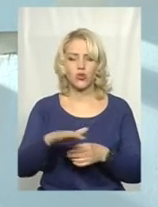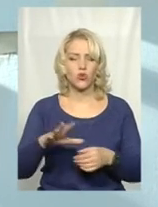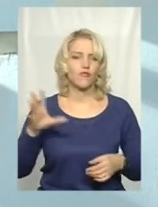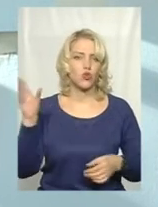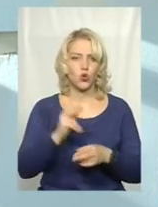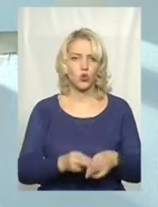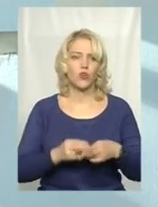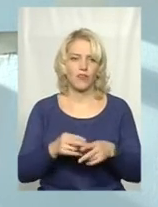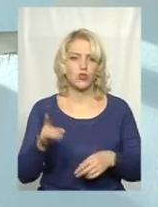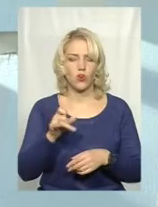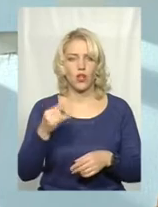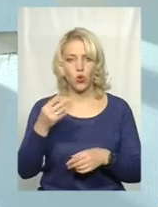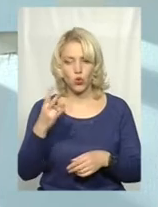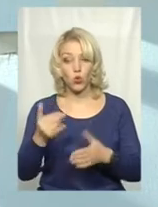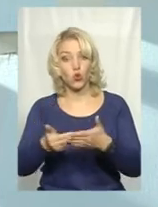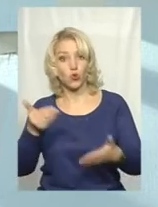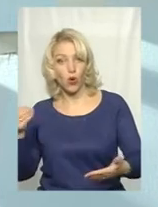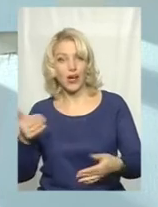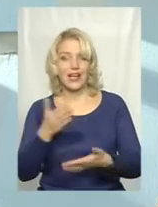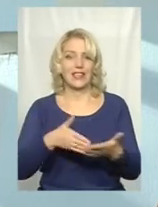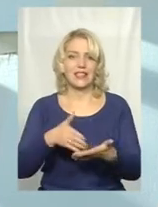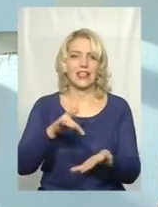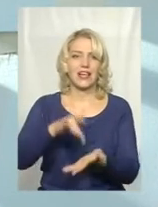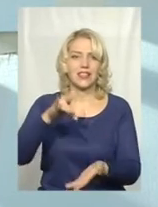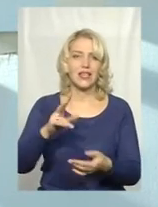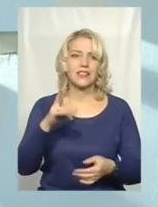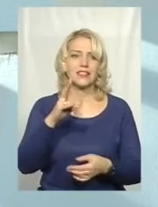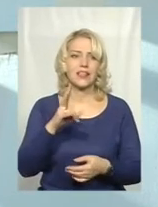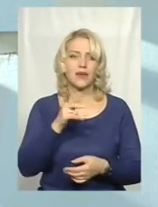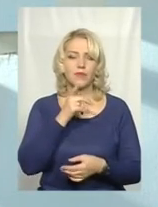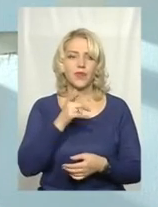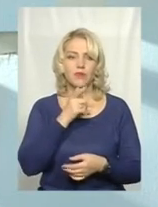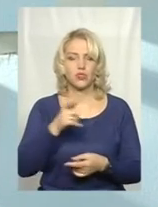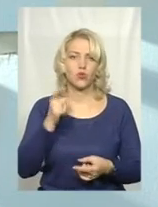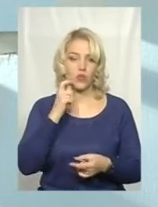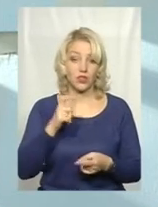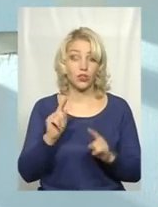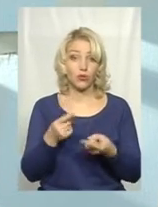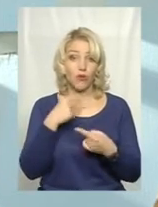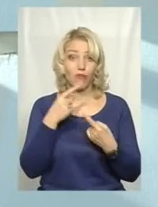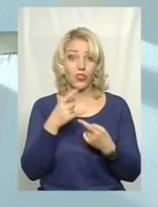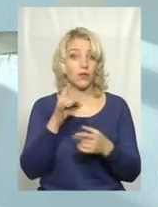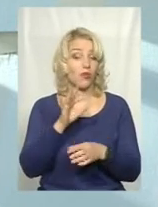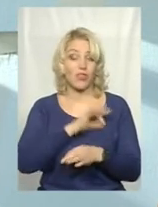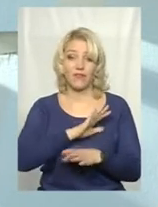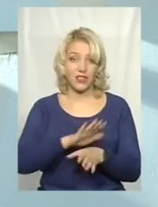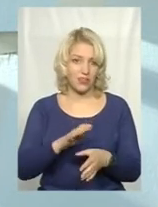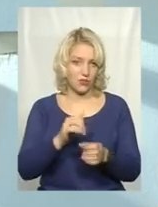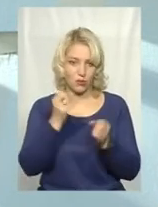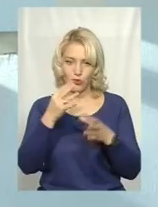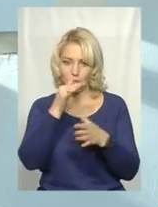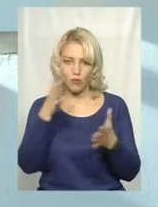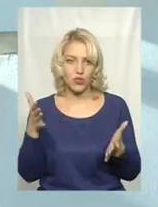Дунаєвецького району до децентралізації за весь період, відколи Україна. Тому говорити про неефективність просто